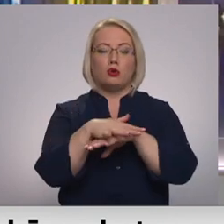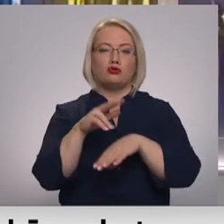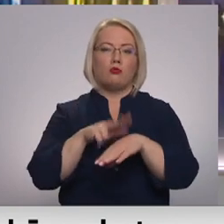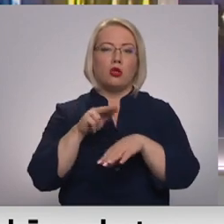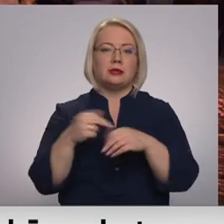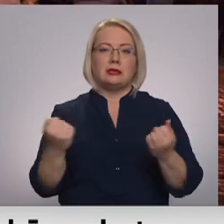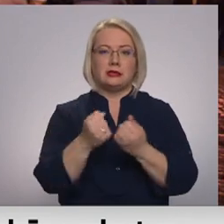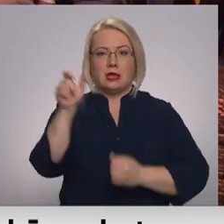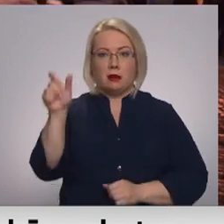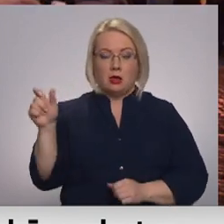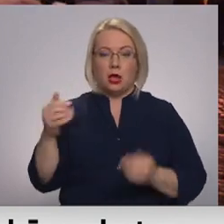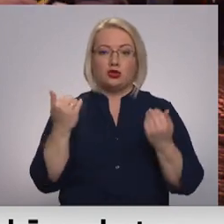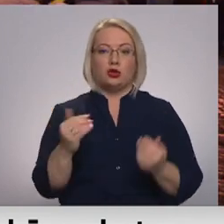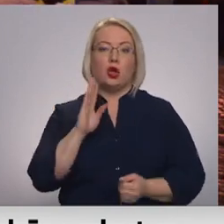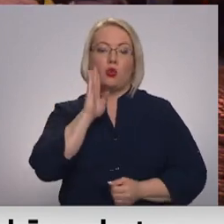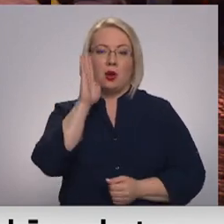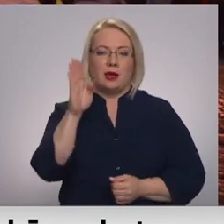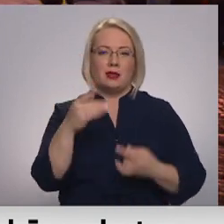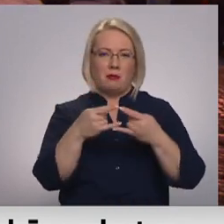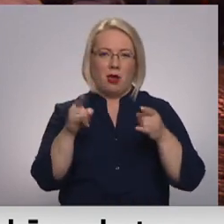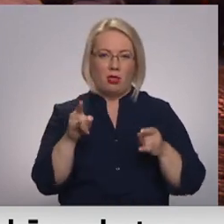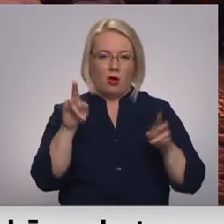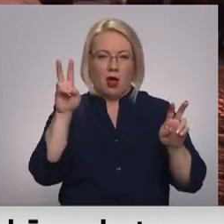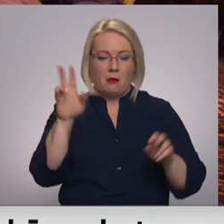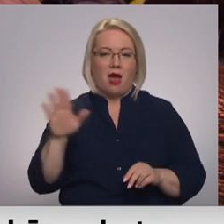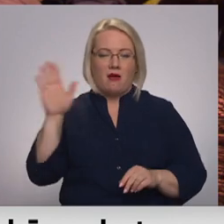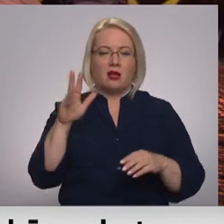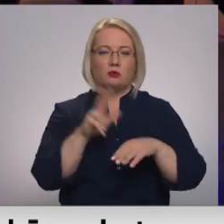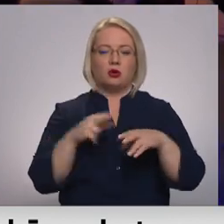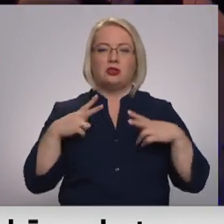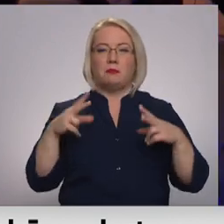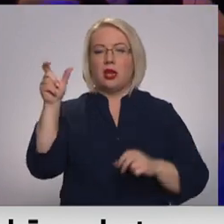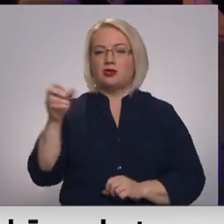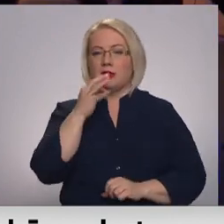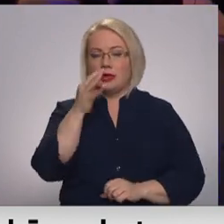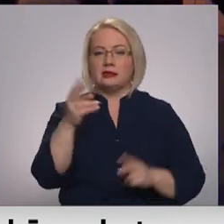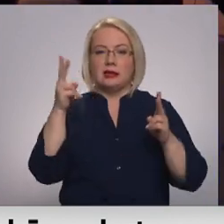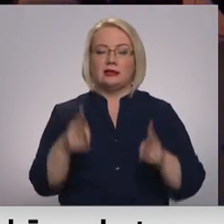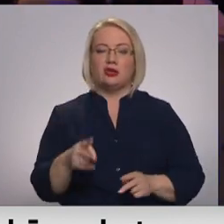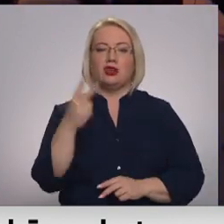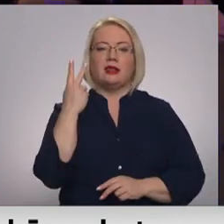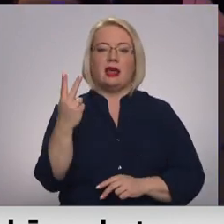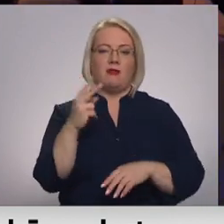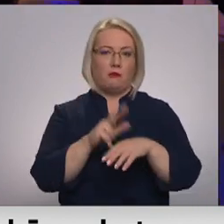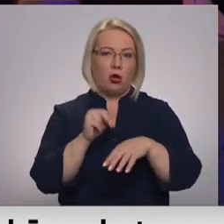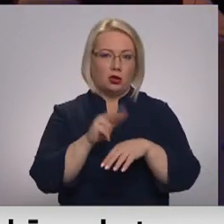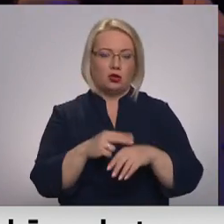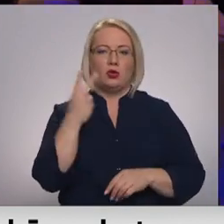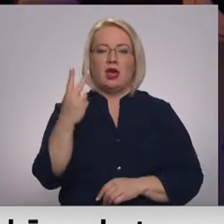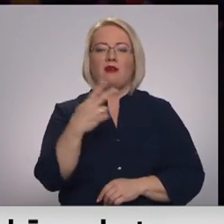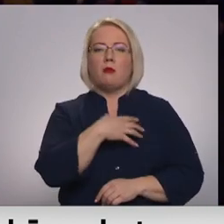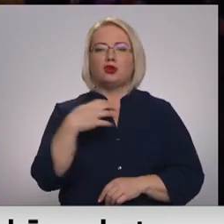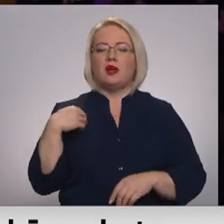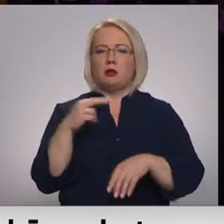darbiniekiem. Šorīd raidījumā rīta panrāmu. Valsts policijas priekšnieks sacīja, ka cietuši divi valsts policijas un divi pašvaldības